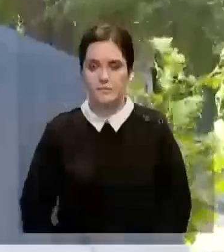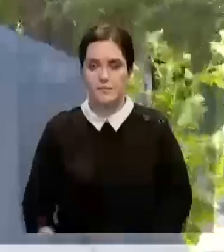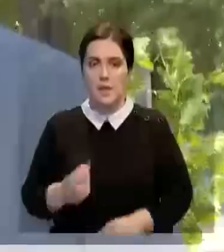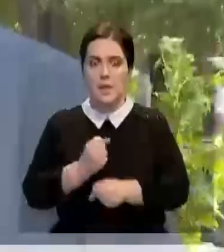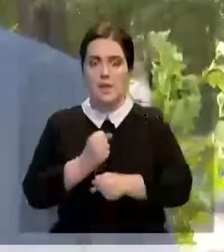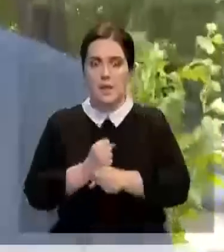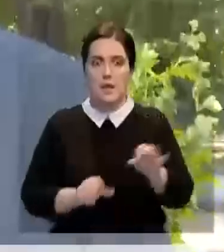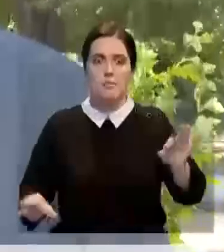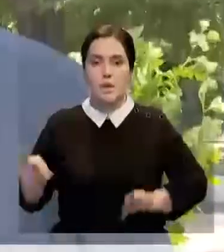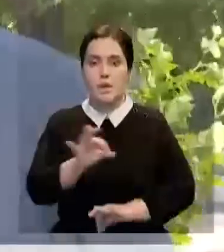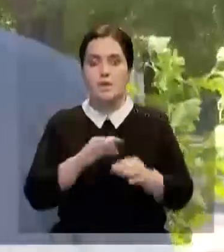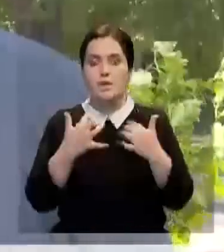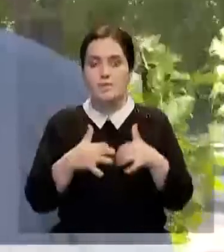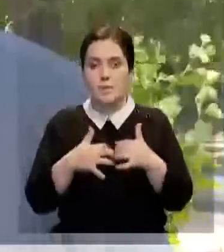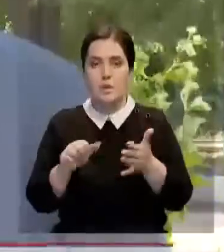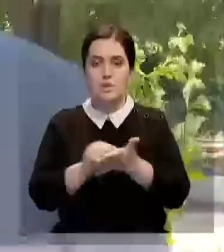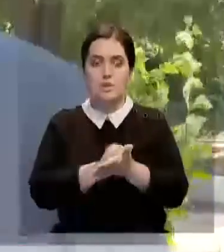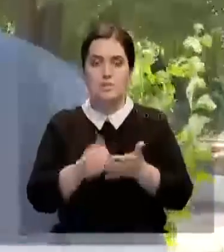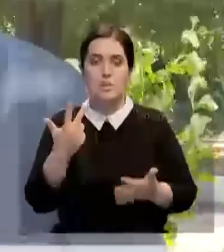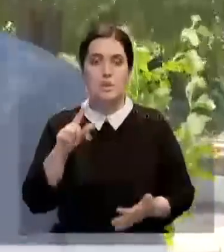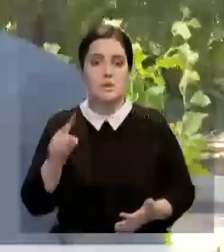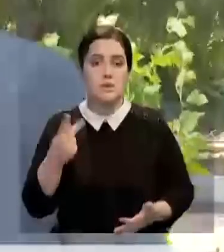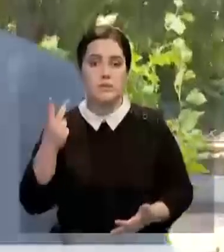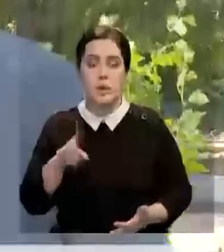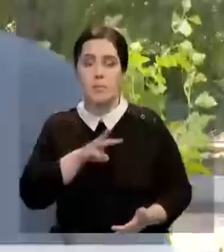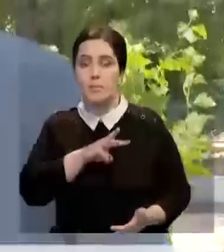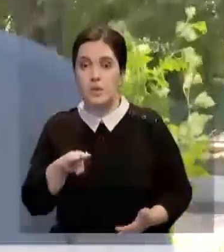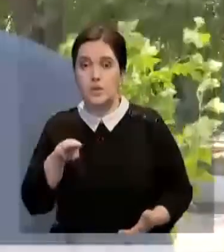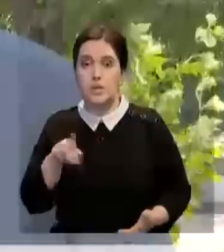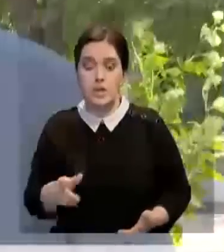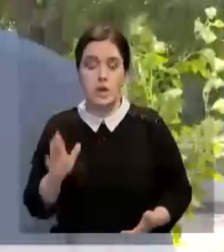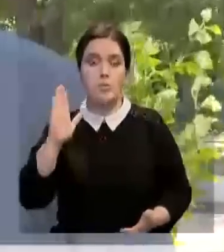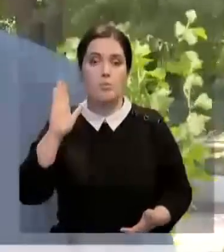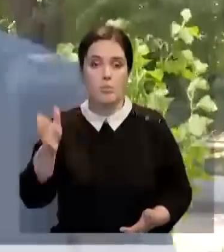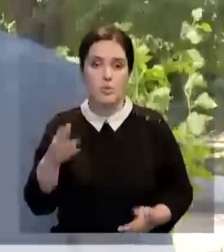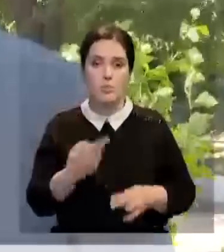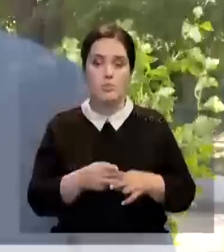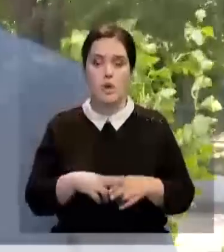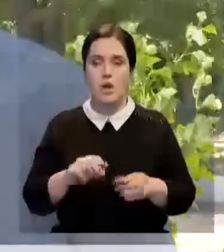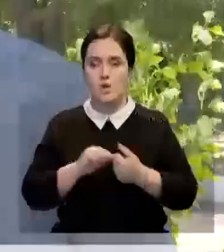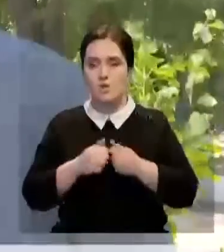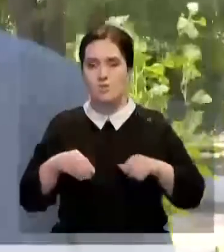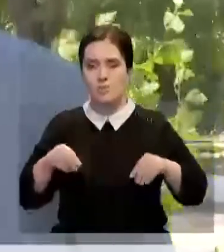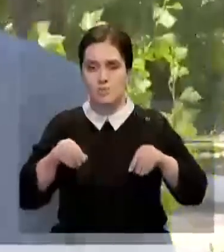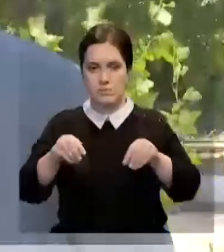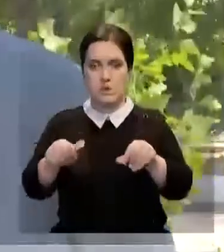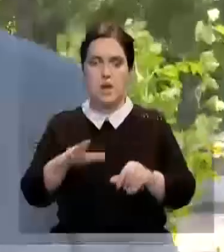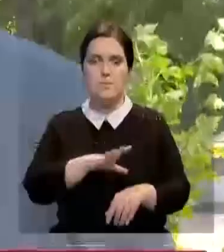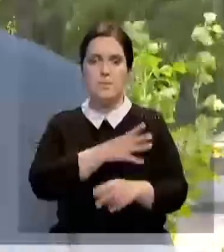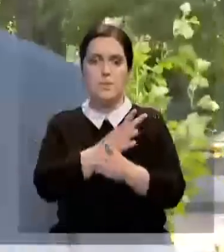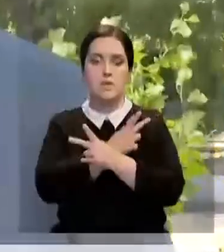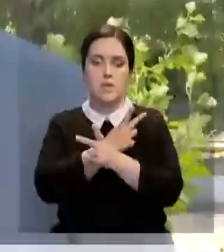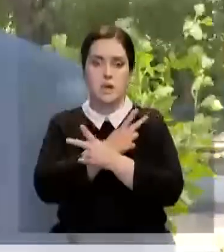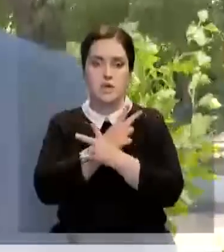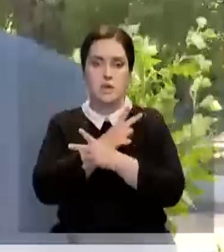документацию на 3,2 миллиона тенге. Будем стелить щебень. У нас есть бывший дачный массив,